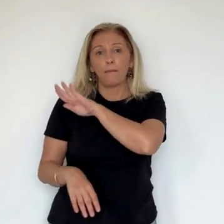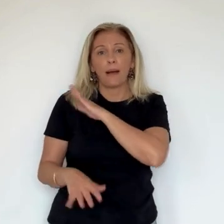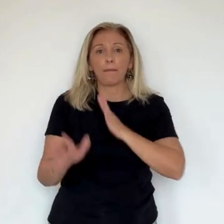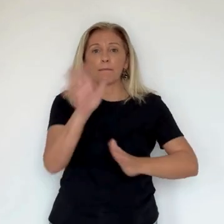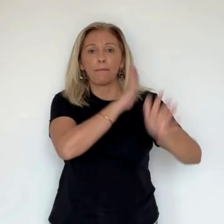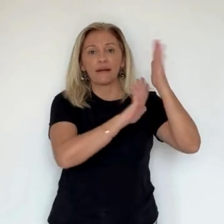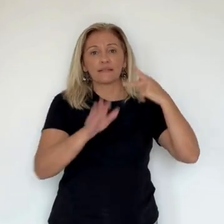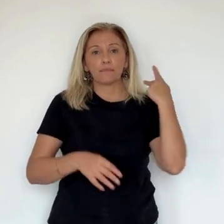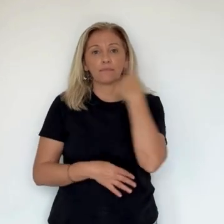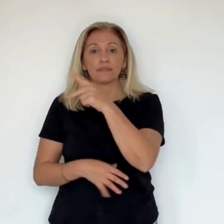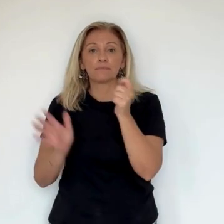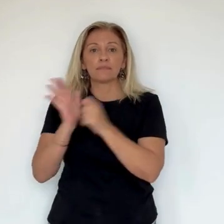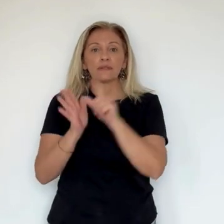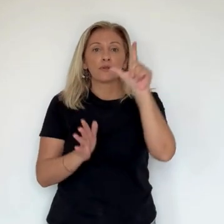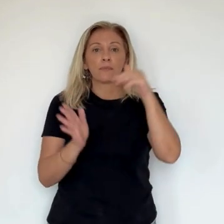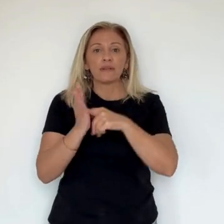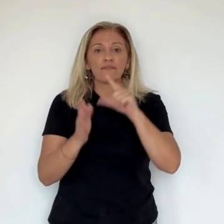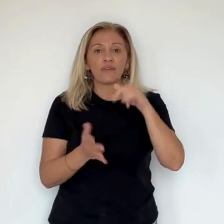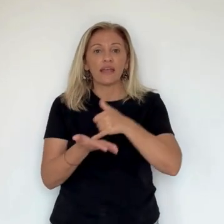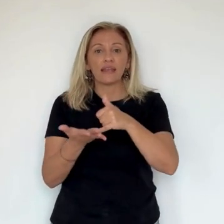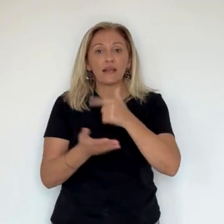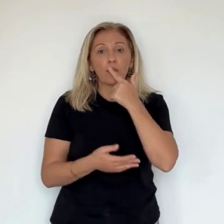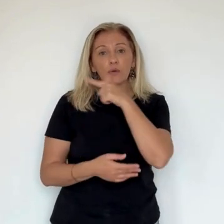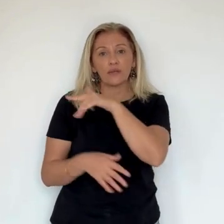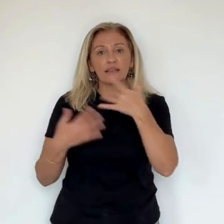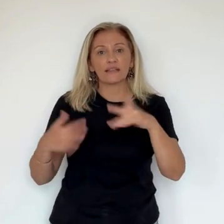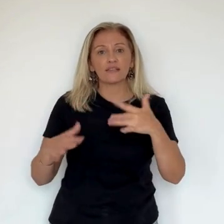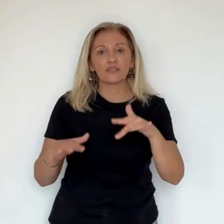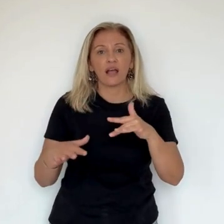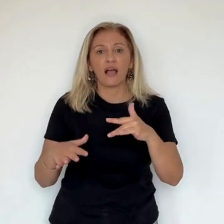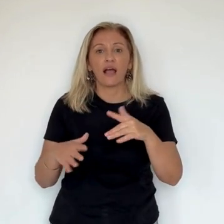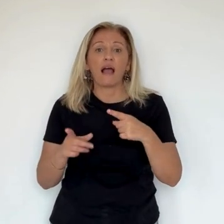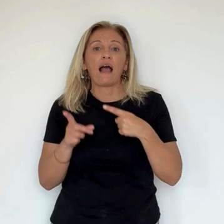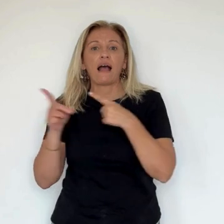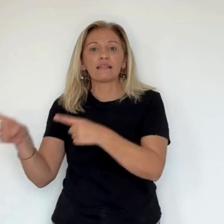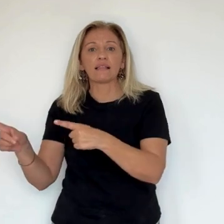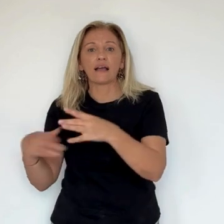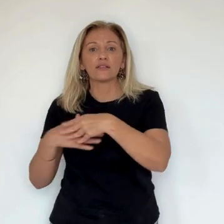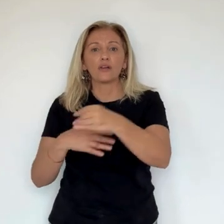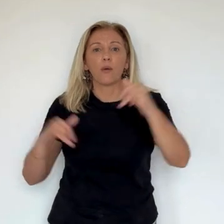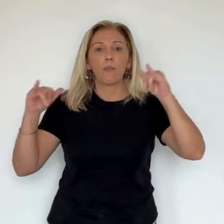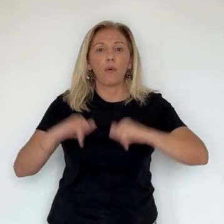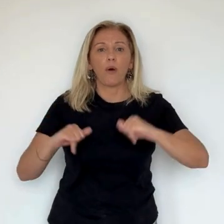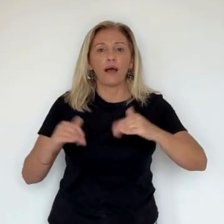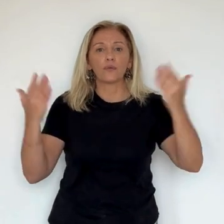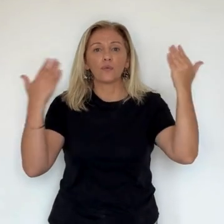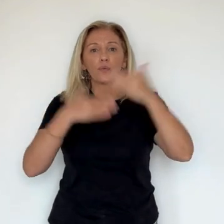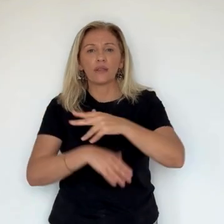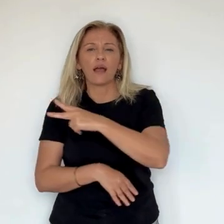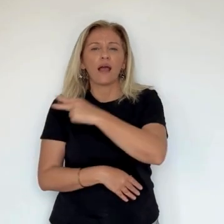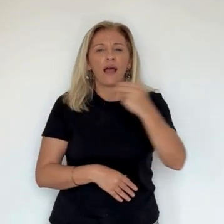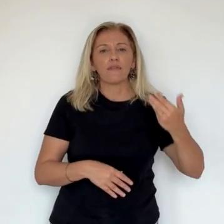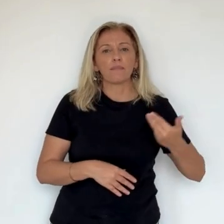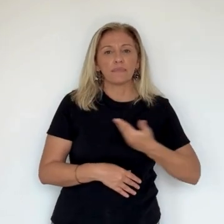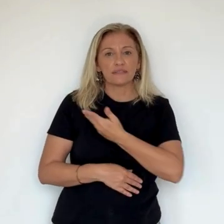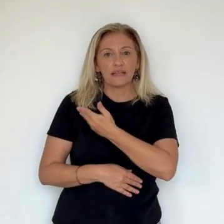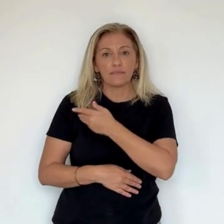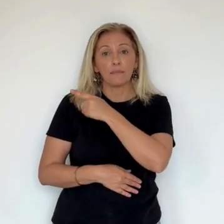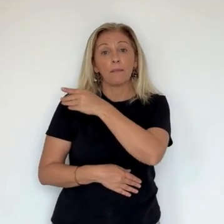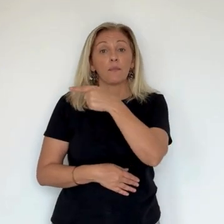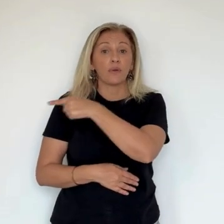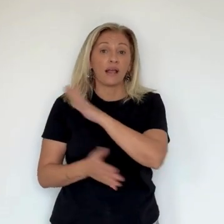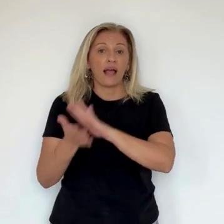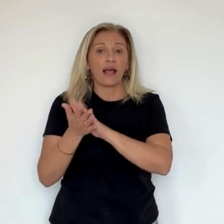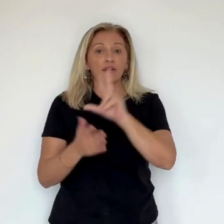sérieusement étudiée par les enquêteurs. Déjà pris pour cible en 2020, à la sortie de cette boîte de nuit illeroussienne, l'homme de 34 ans avait été